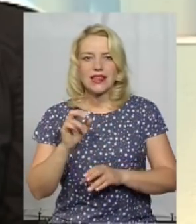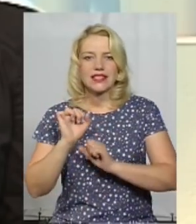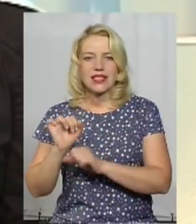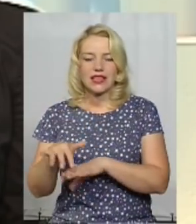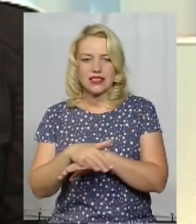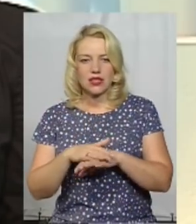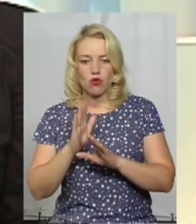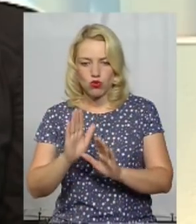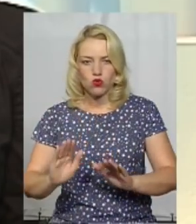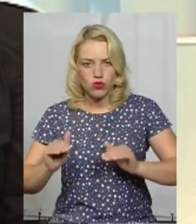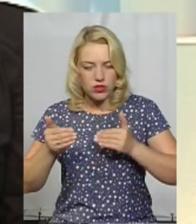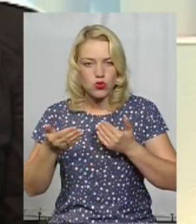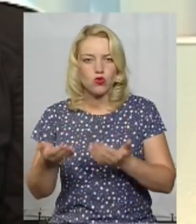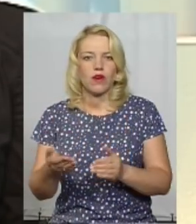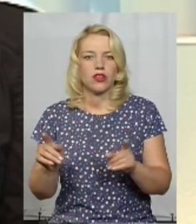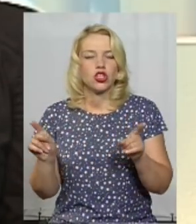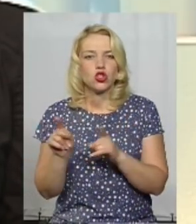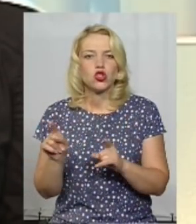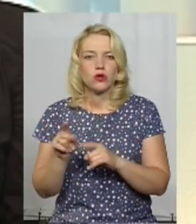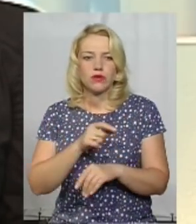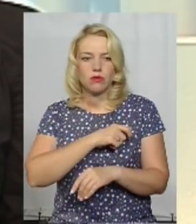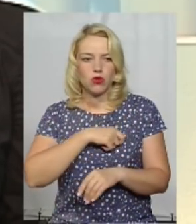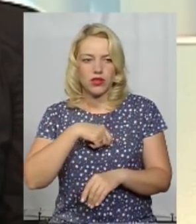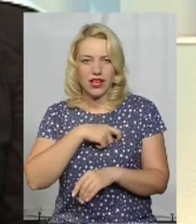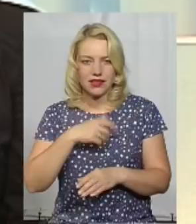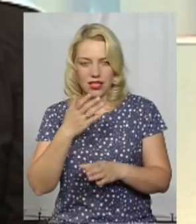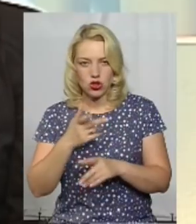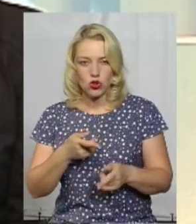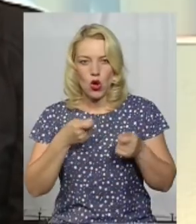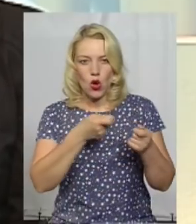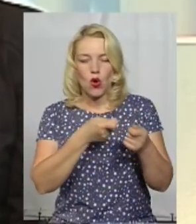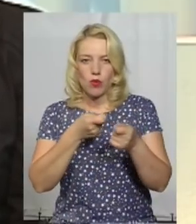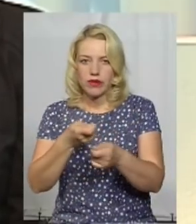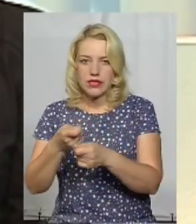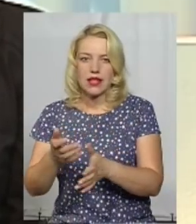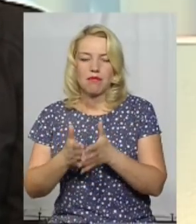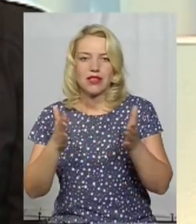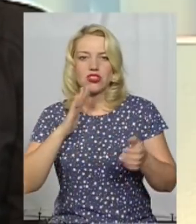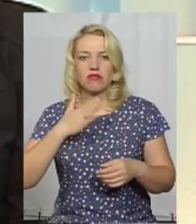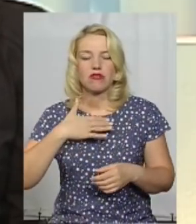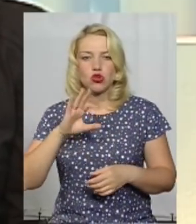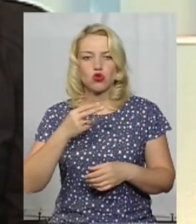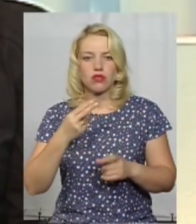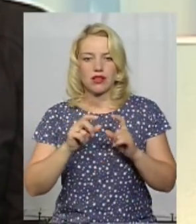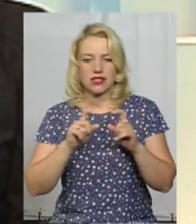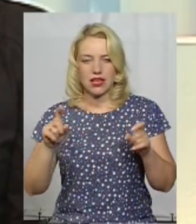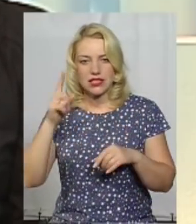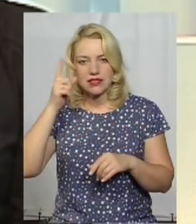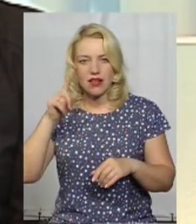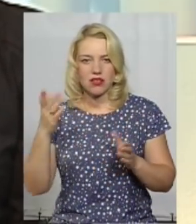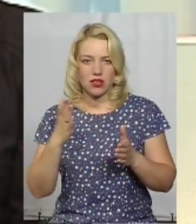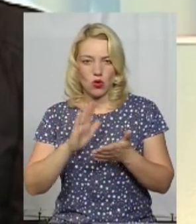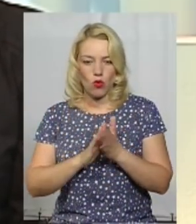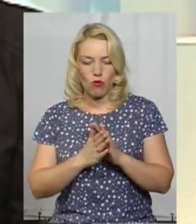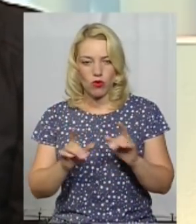просто ініціювати, якщо депутати об'їздили більшість наших соціальних. Вони знають, які умови створені в даних